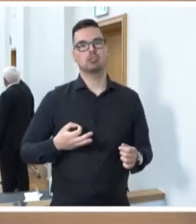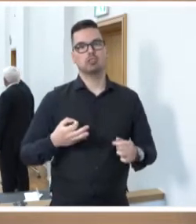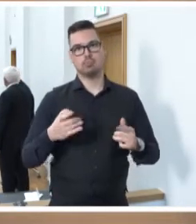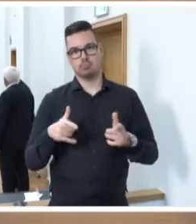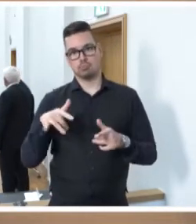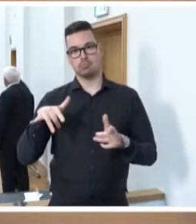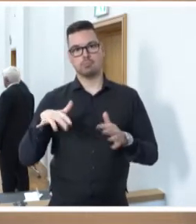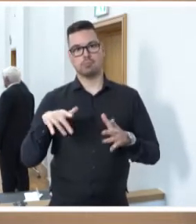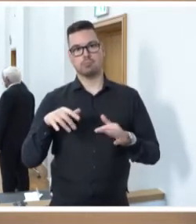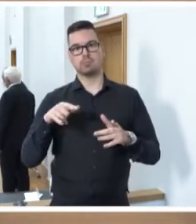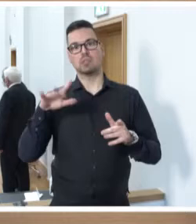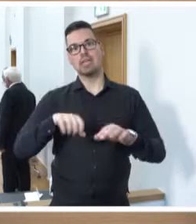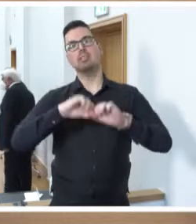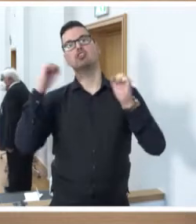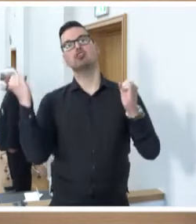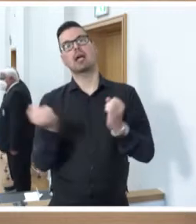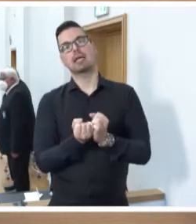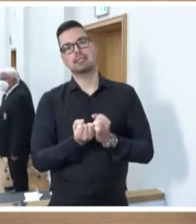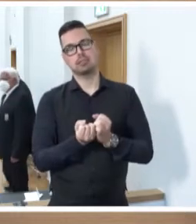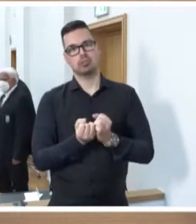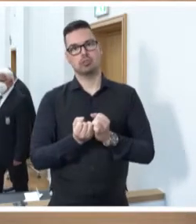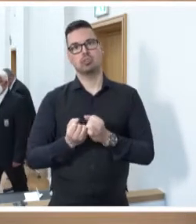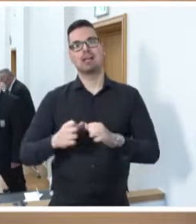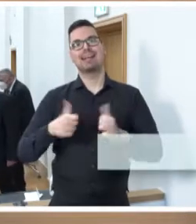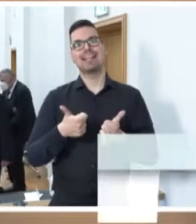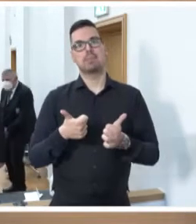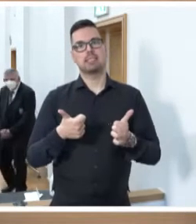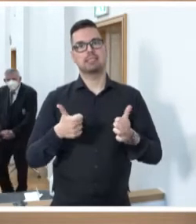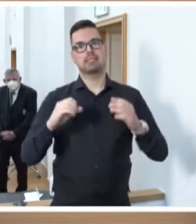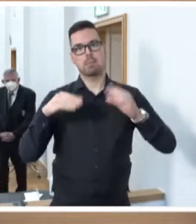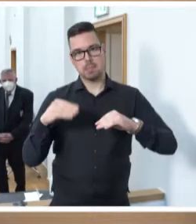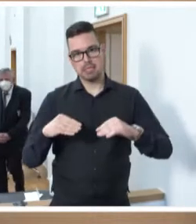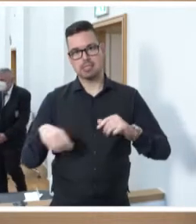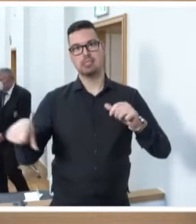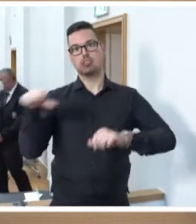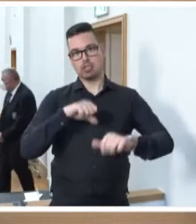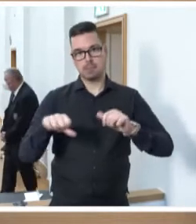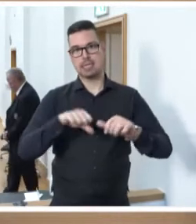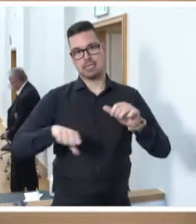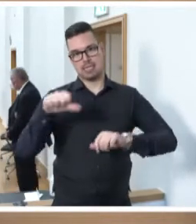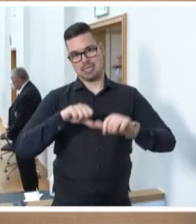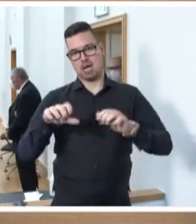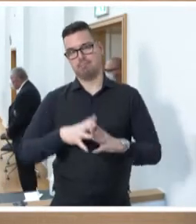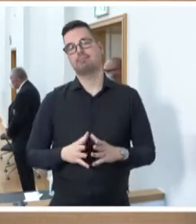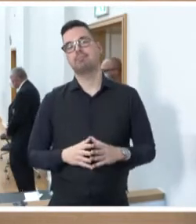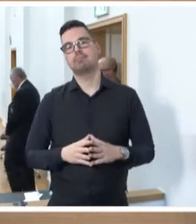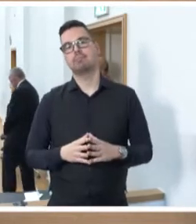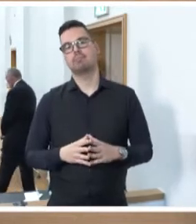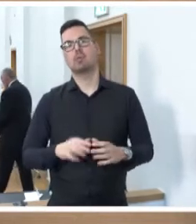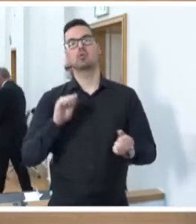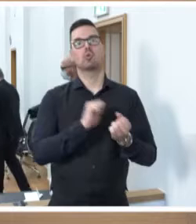Berufsbezeichnung staatlich geprüfte Lebensmittelchemikerinnen und staatlich geprüfter Lebensmittelchemiker,